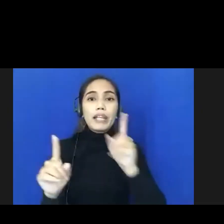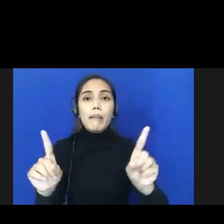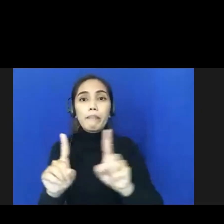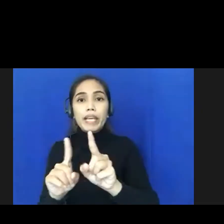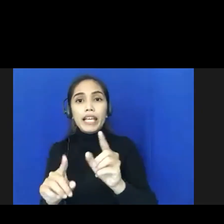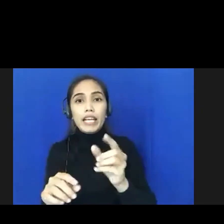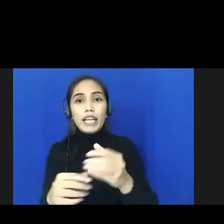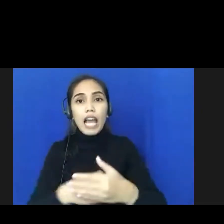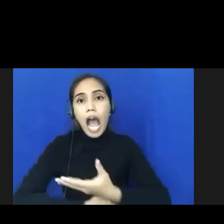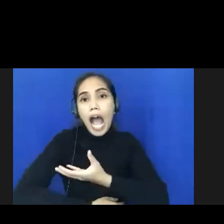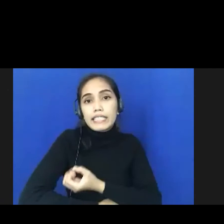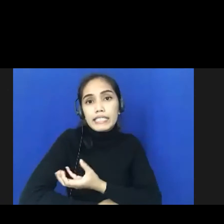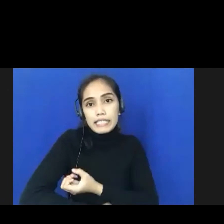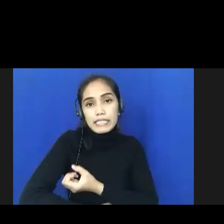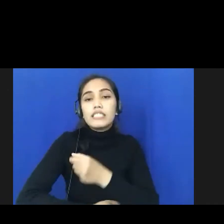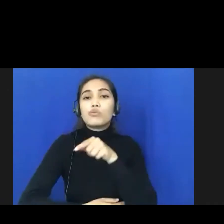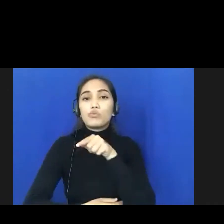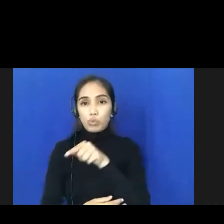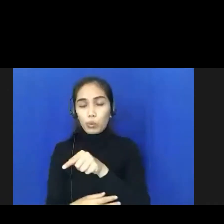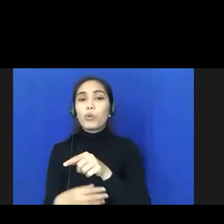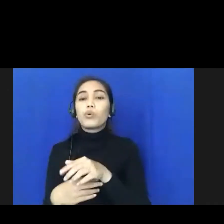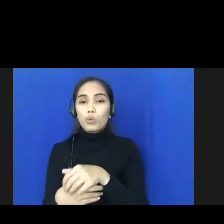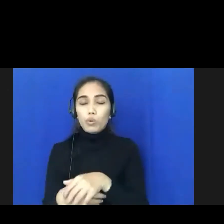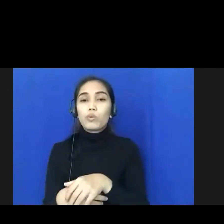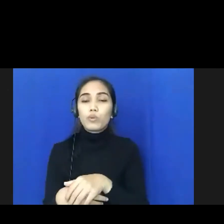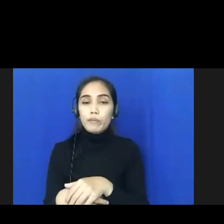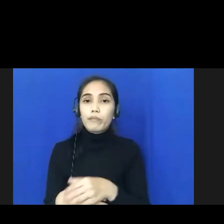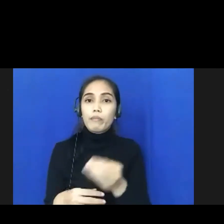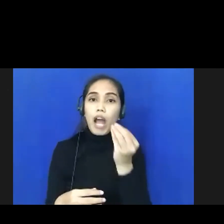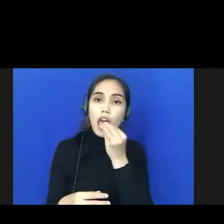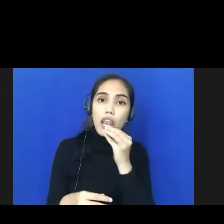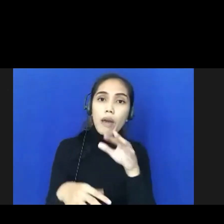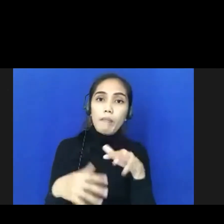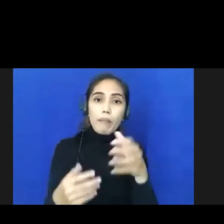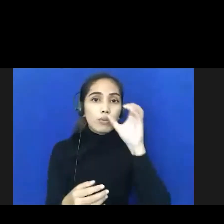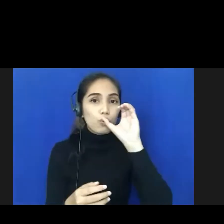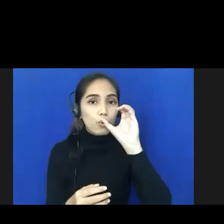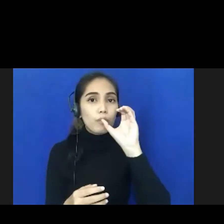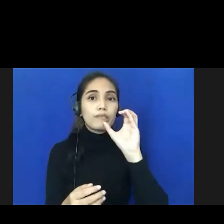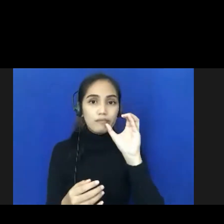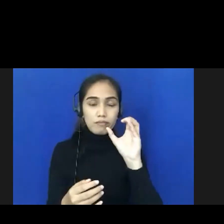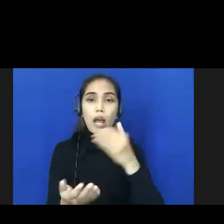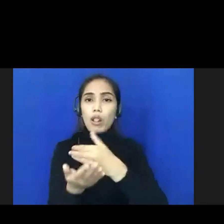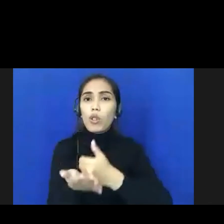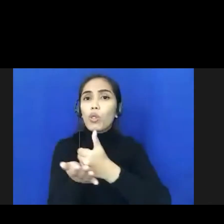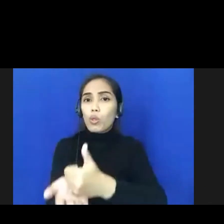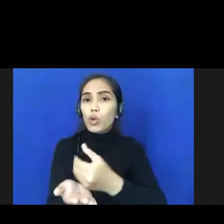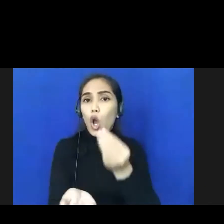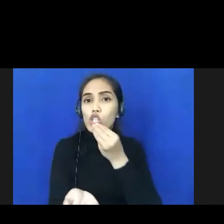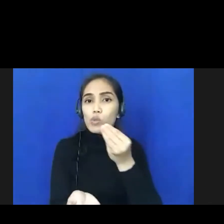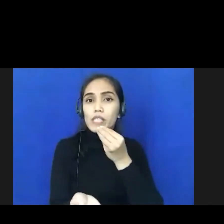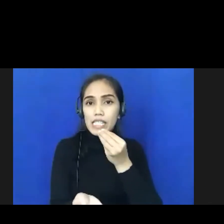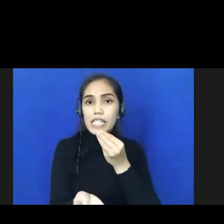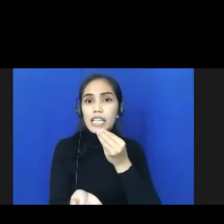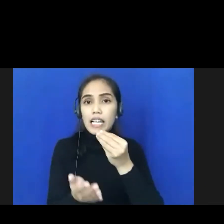bantuan-bantuan ya makan minum ya mungkin dengan berkoordinasi